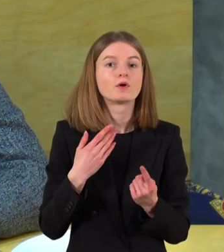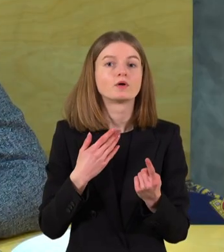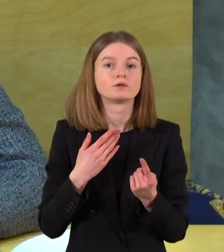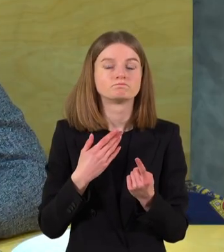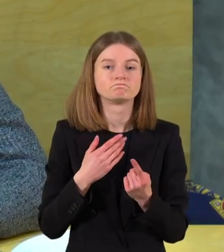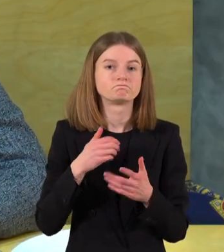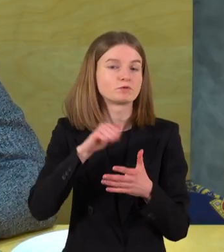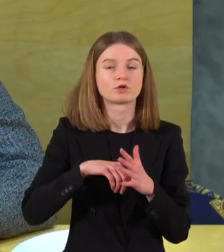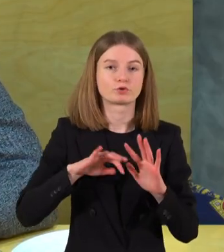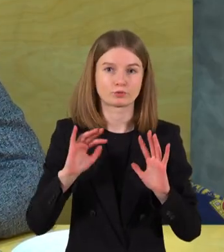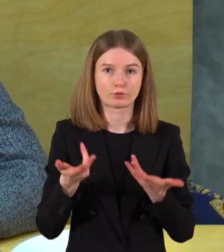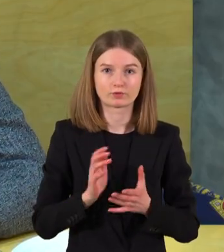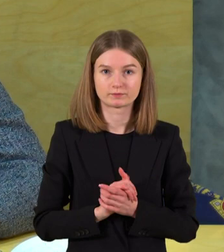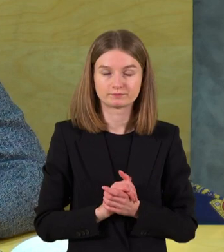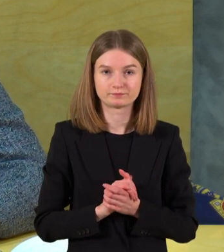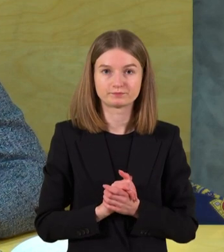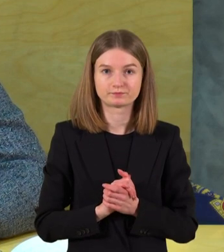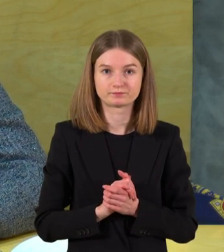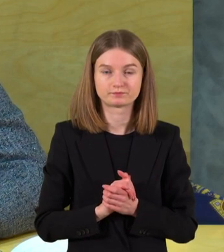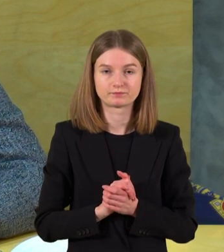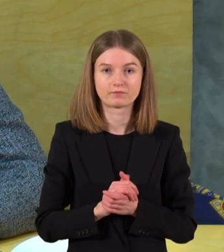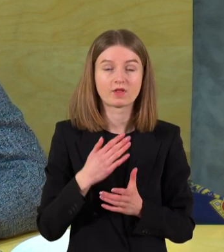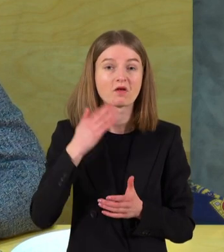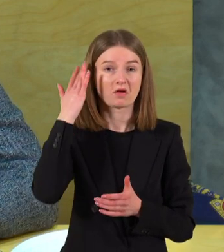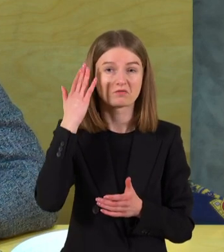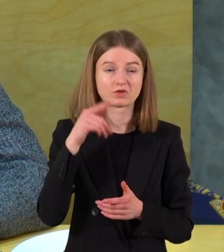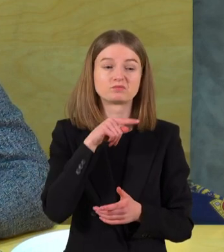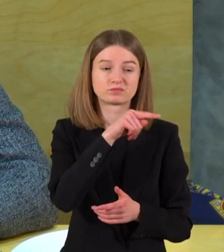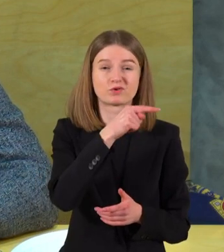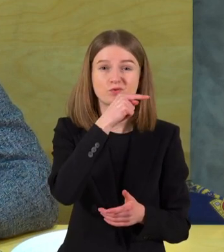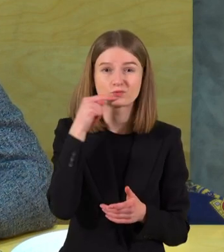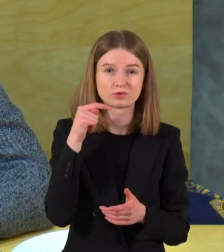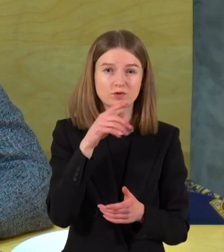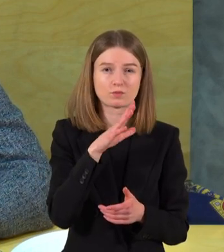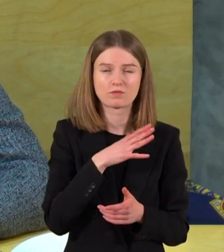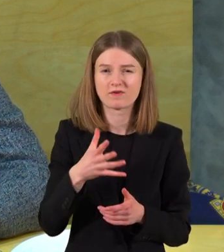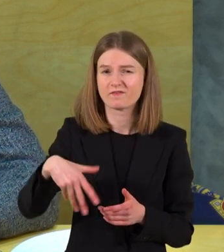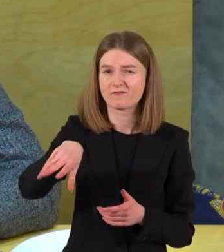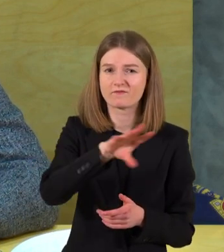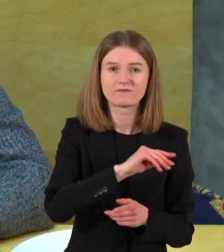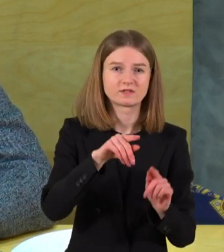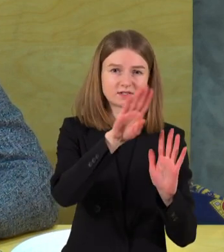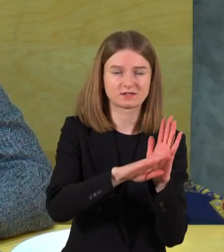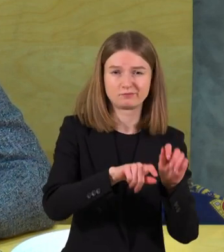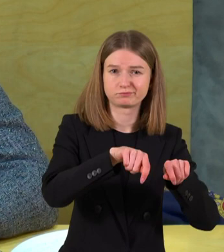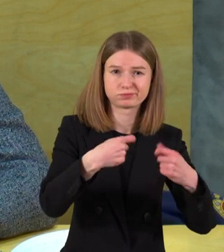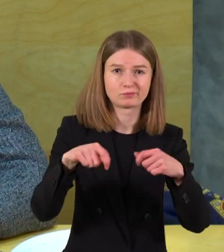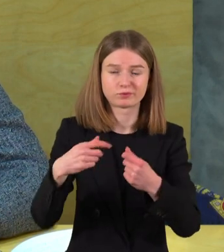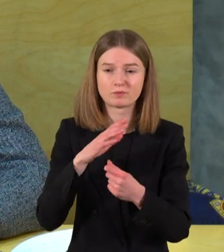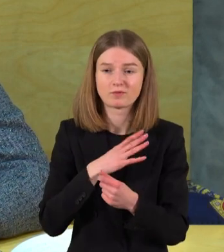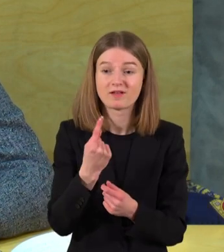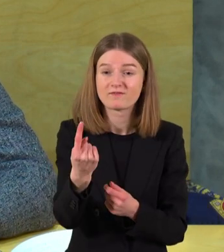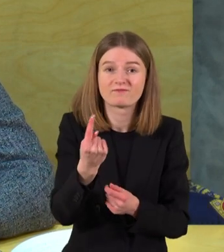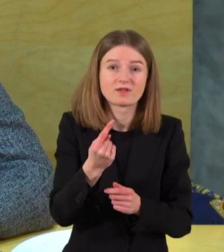paprastas. Manome, kad Rusija, kurį peržengė visas įmanomas raudonasės linijas ir nėra